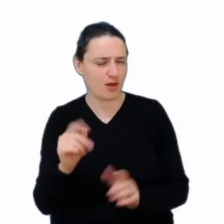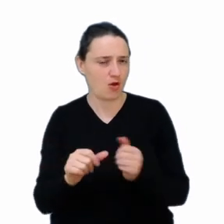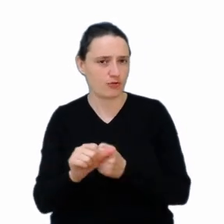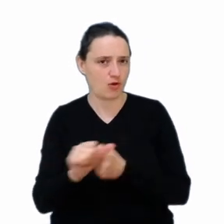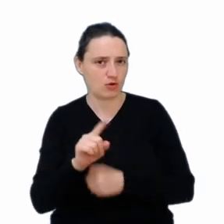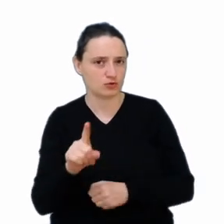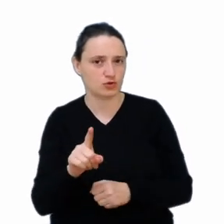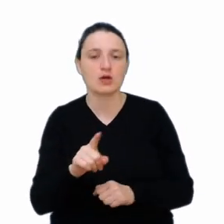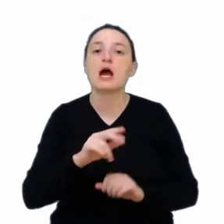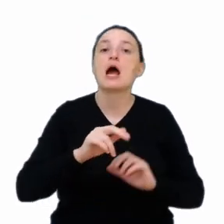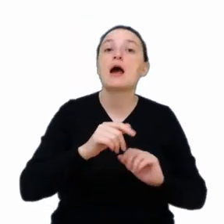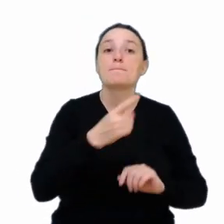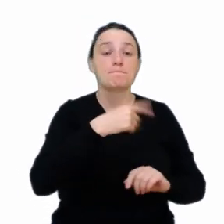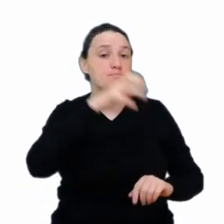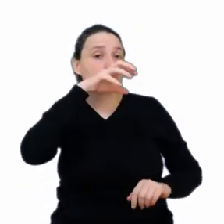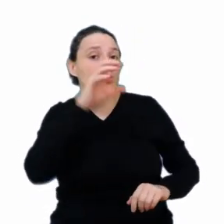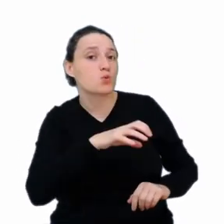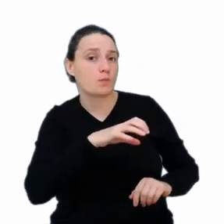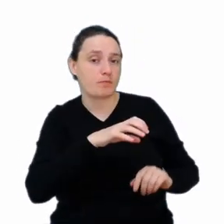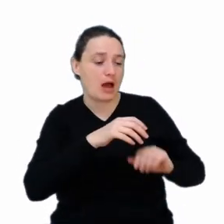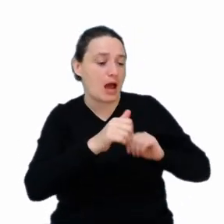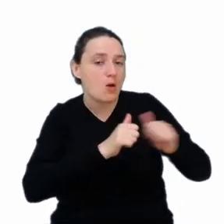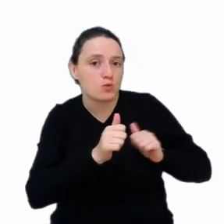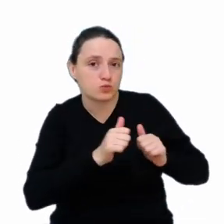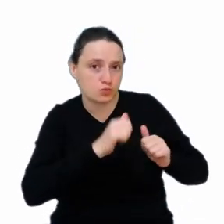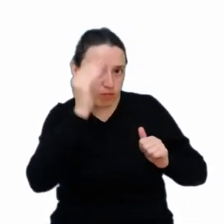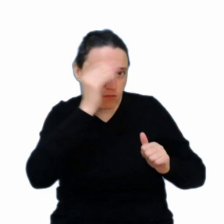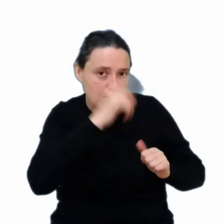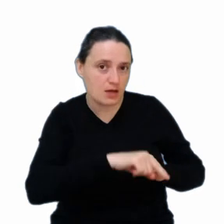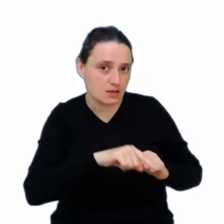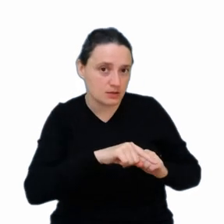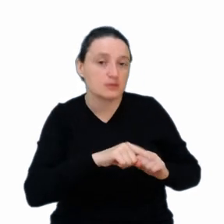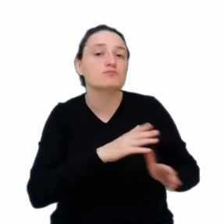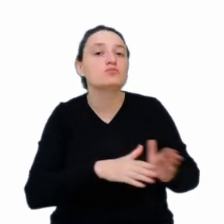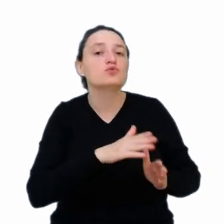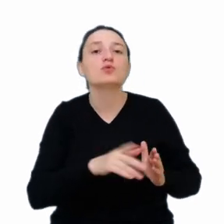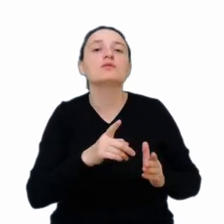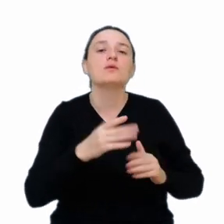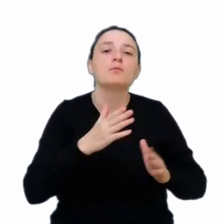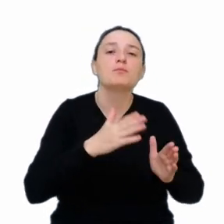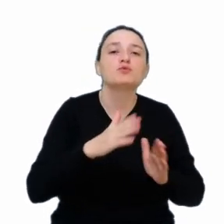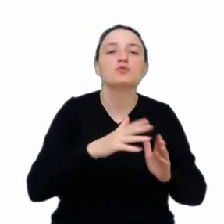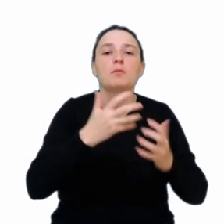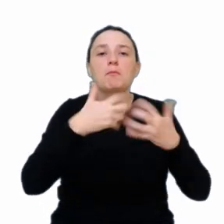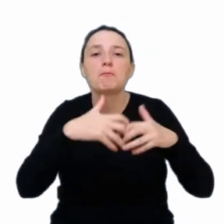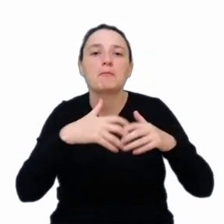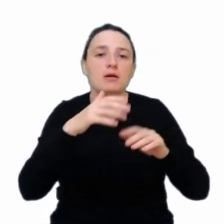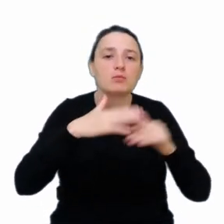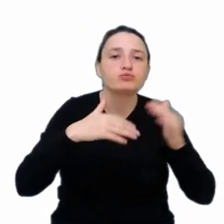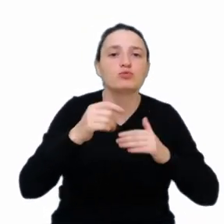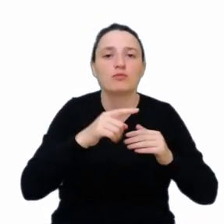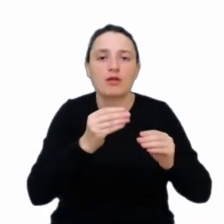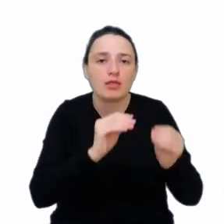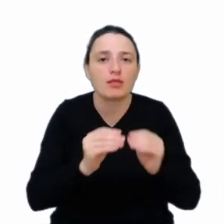Chodzi o to, że automatycy są wykształceni, są przygotowani do tego, żeby albo budować urządzenia, albo w dzisiejszych czasach coraz